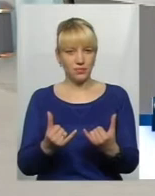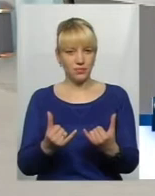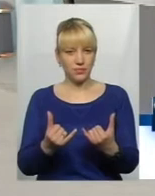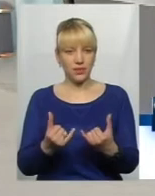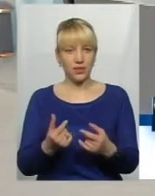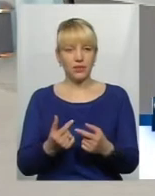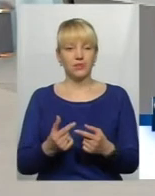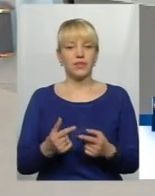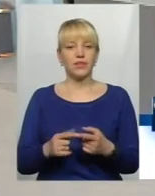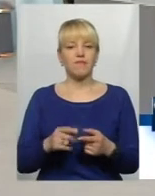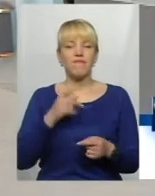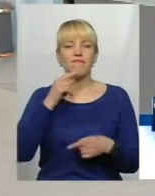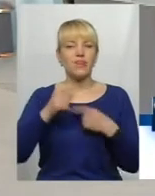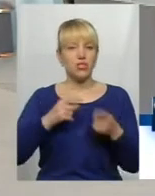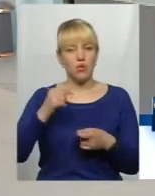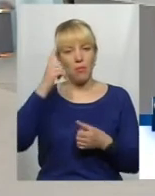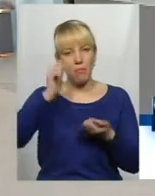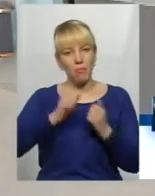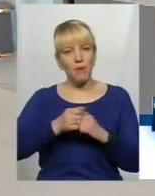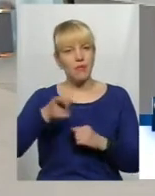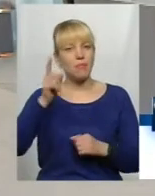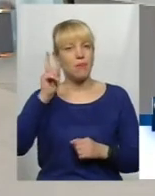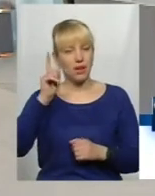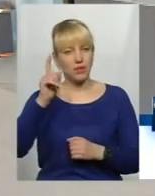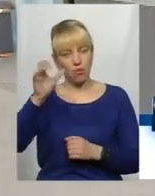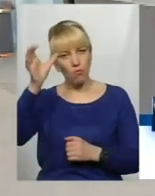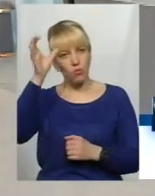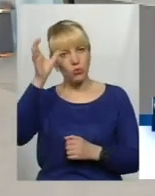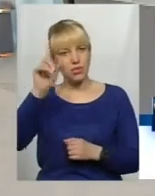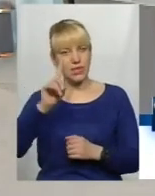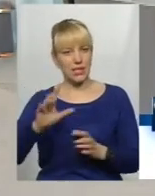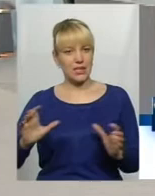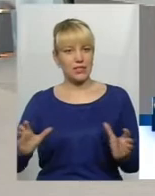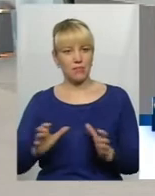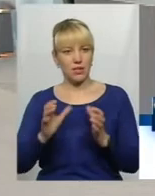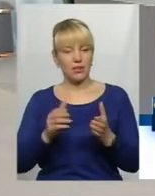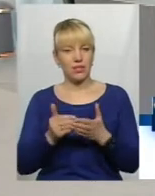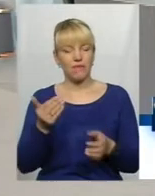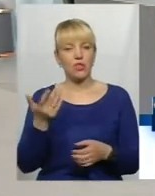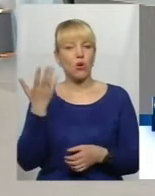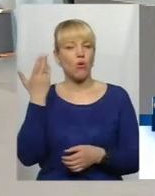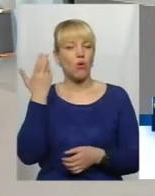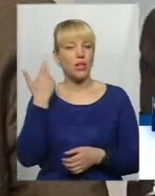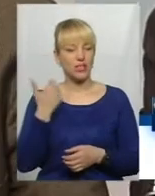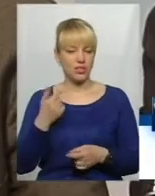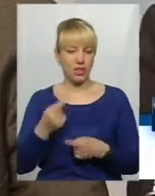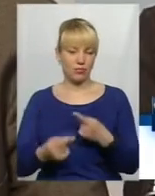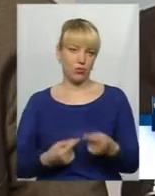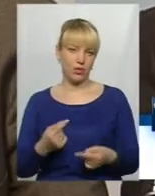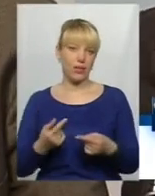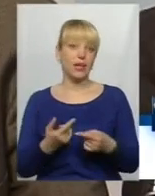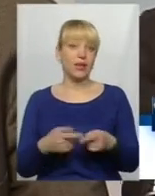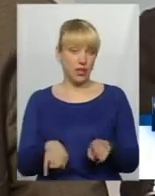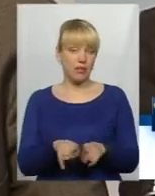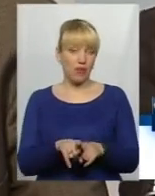величного пам'яті предків, мудрості, яка збереглася від колишніх поколінь. І в такому